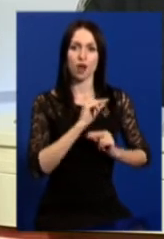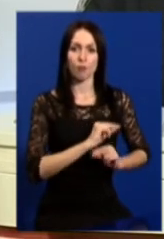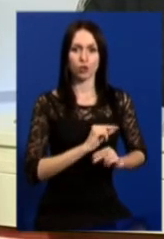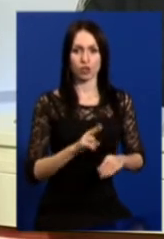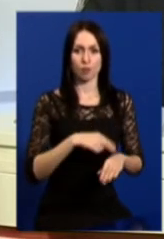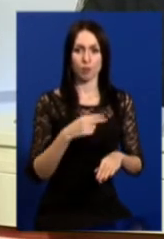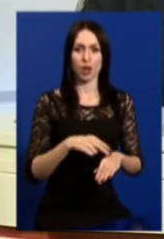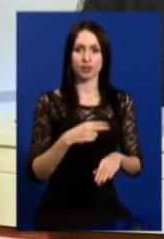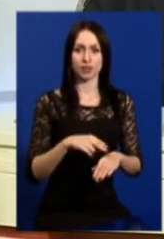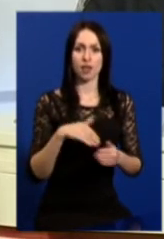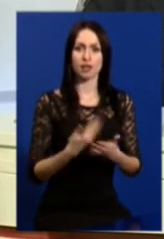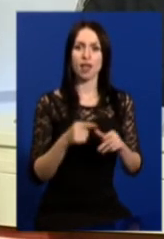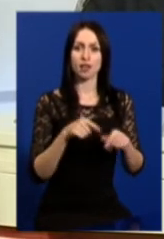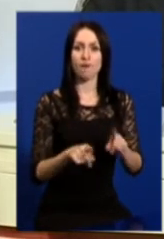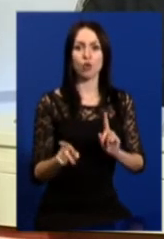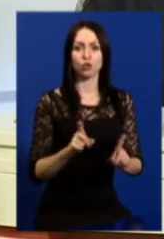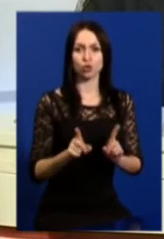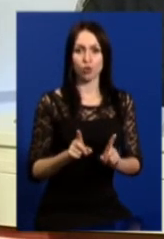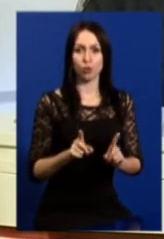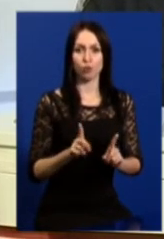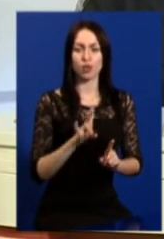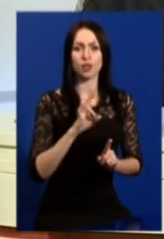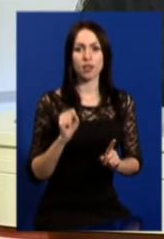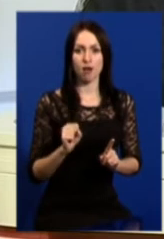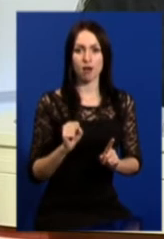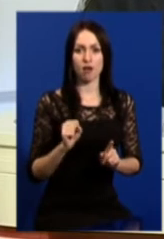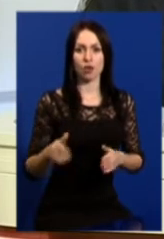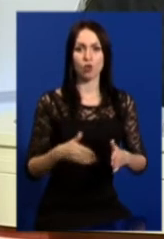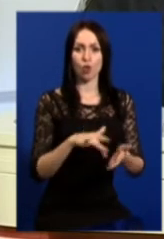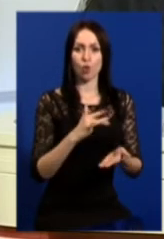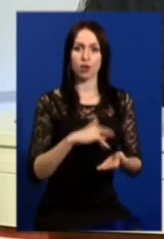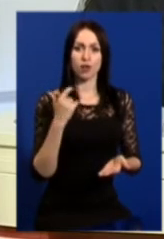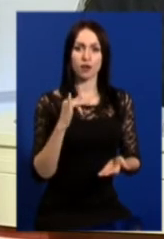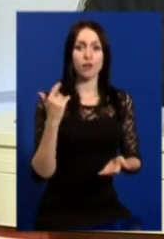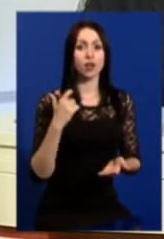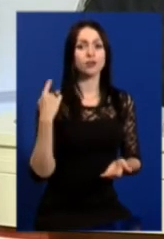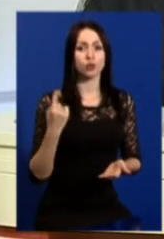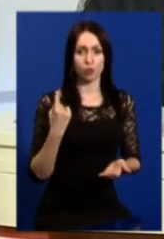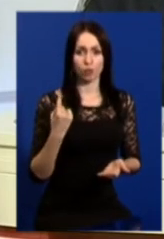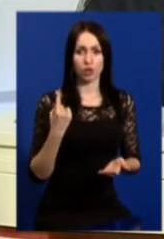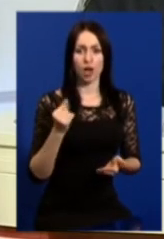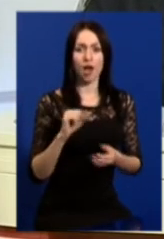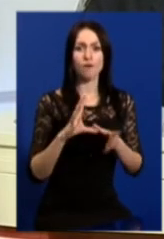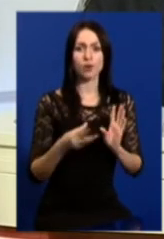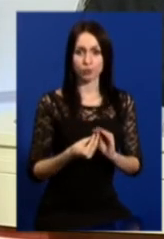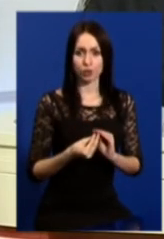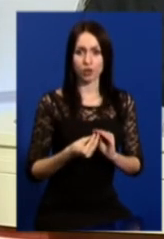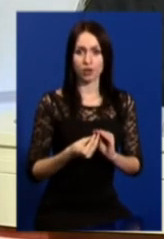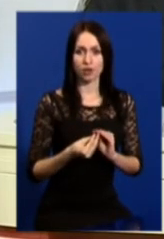поліції. Для того, щоб на дорогах міста Харківа і Харківської області, а зокрема